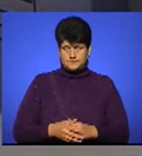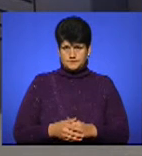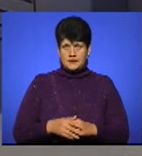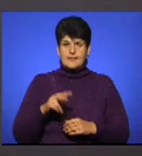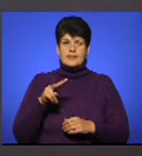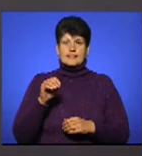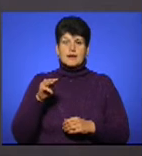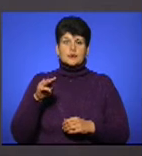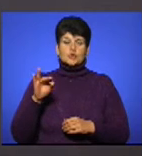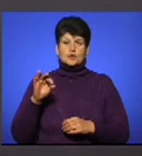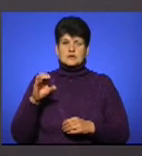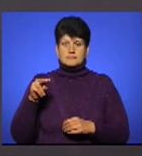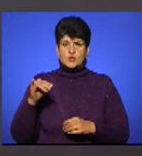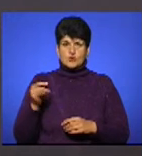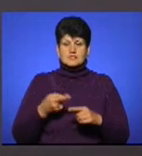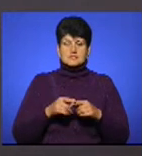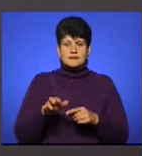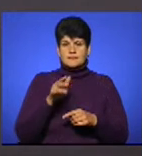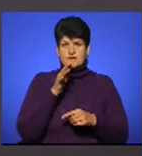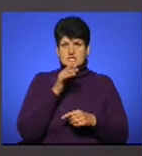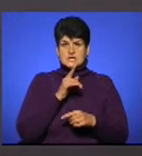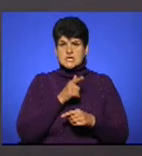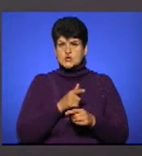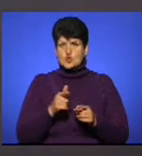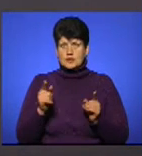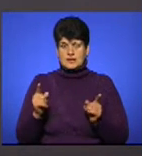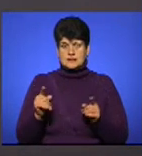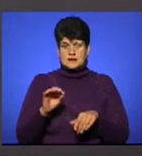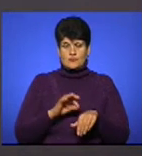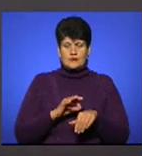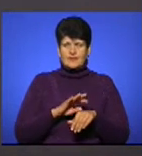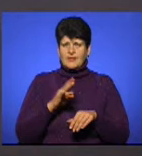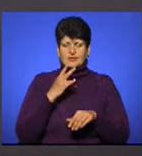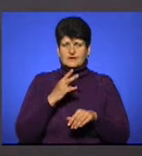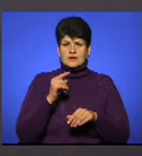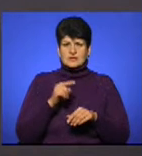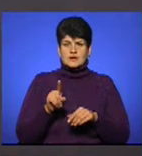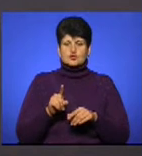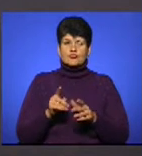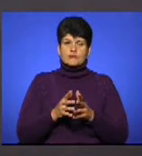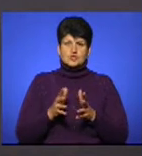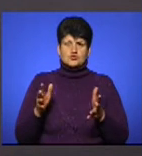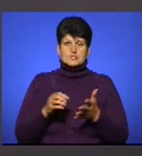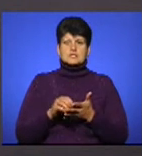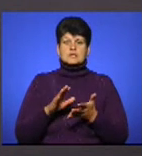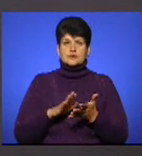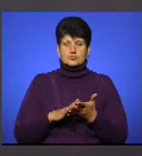Лептоспіроз, в принципі, сезонне захворювання, не дивлячись на те, що в основному він реєструється